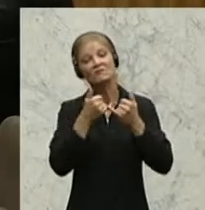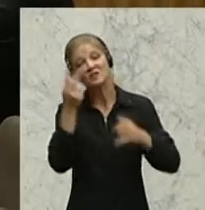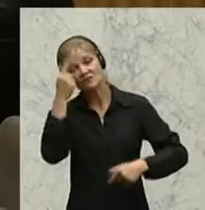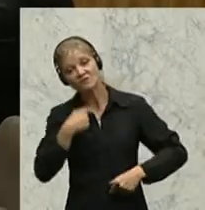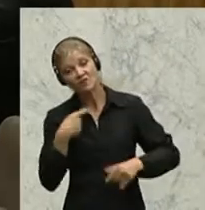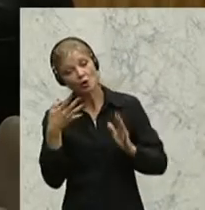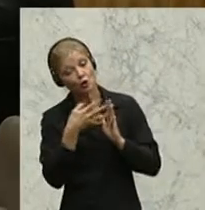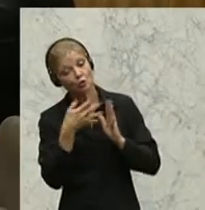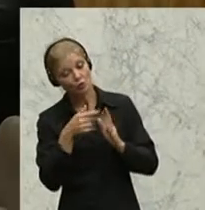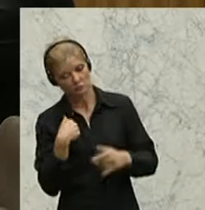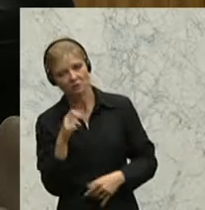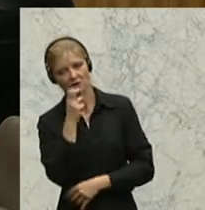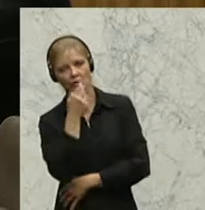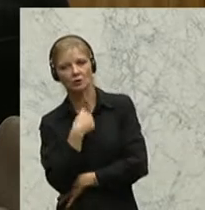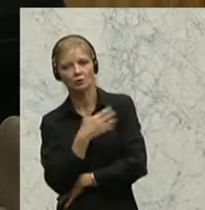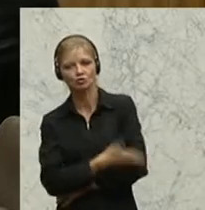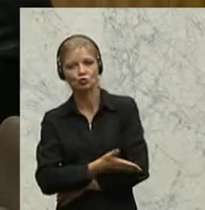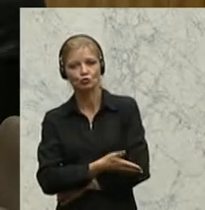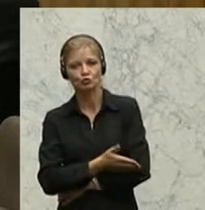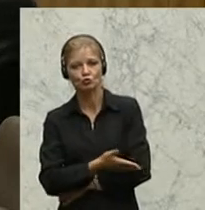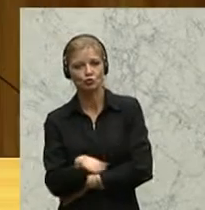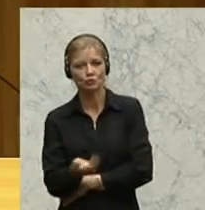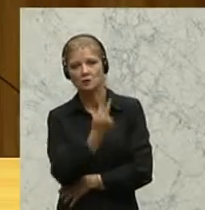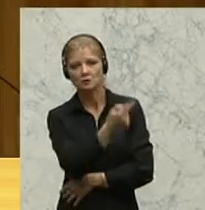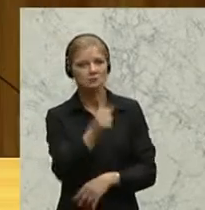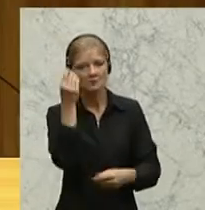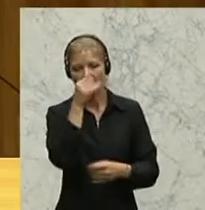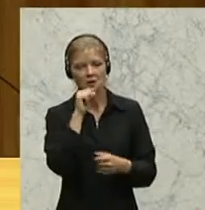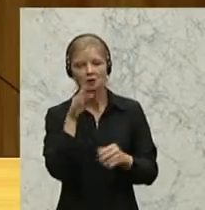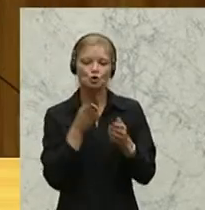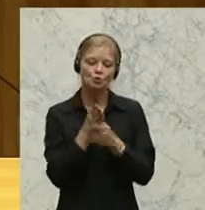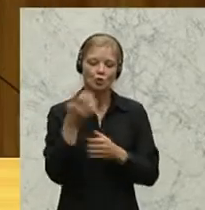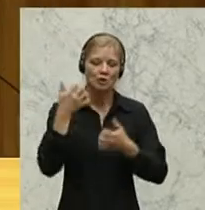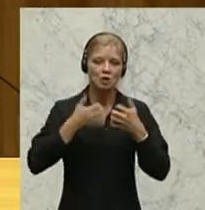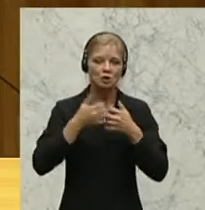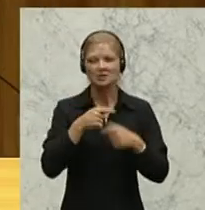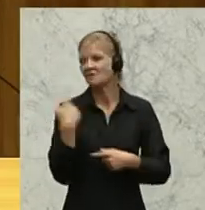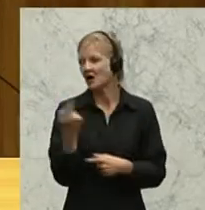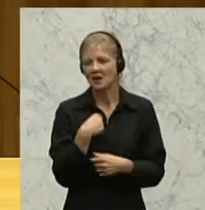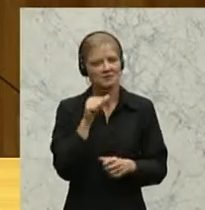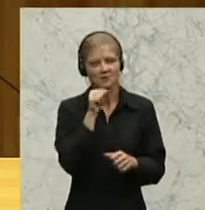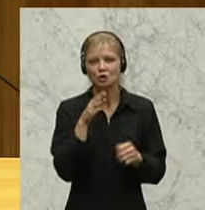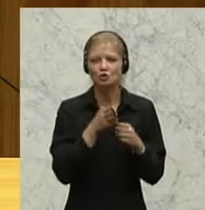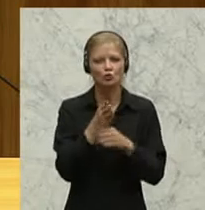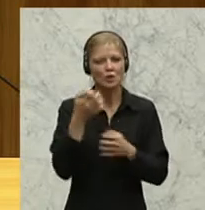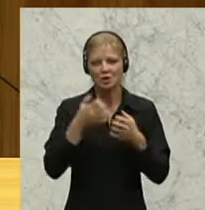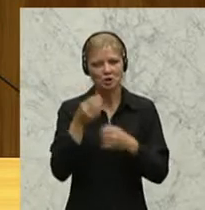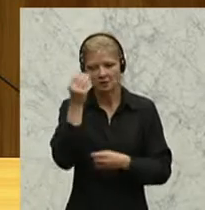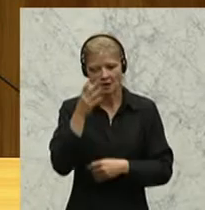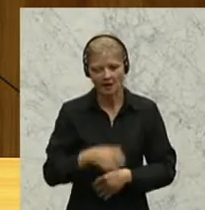aus der Geschichte, glaube ich, lernt ihr nichts, aus der Geschichte lernen wir alle zusammen nichts, weil zu glauben, dass das von